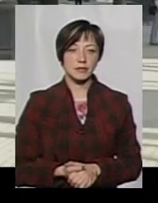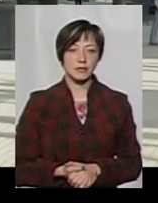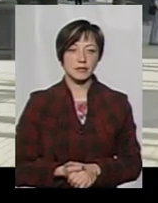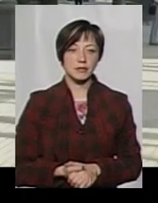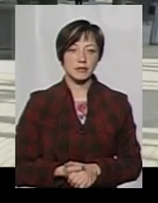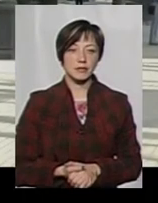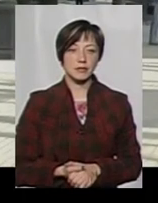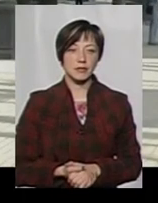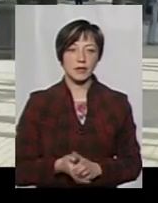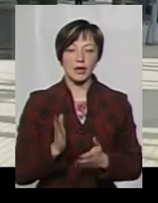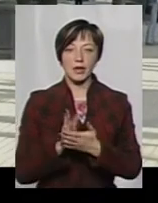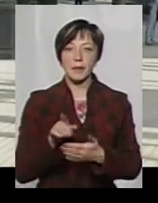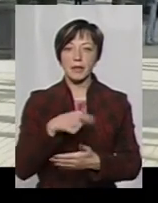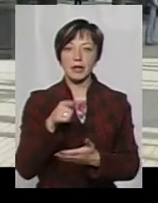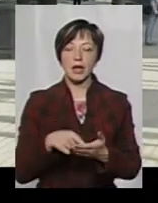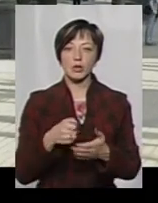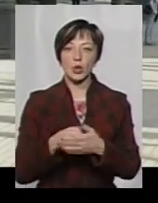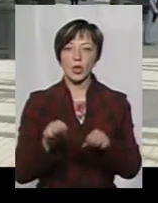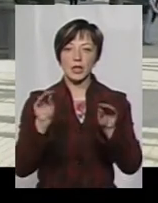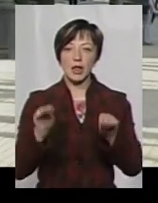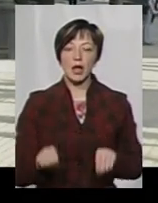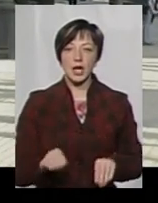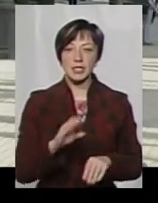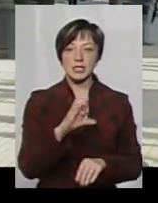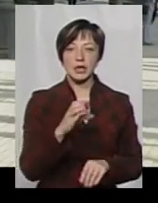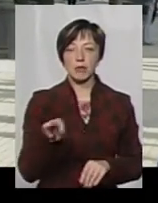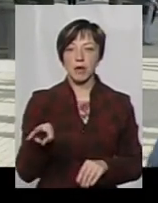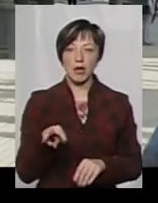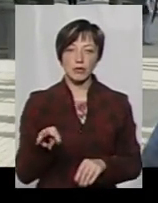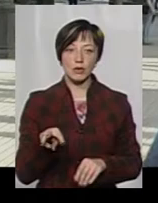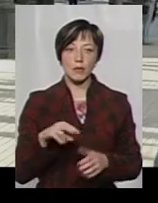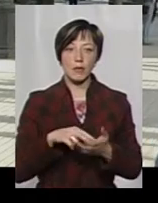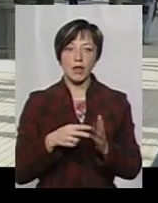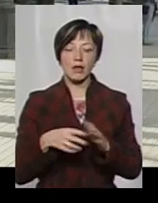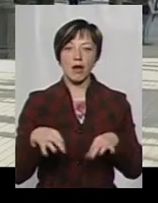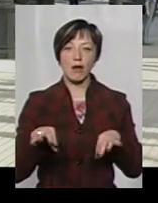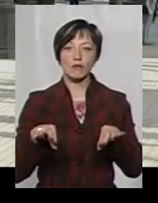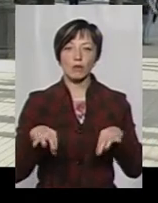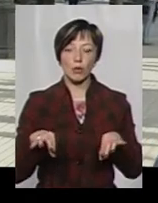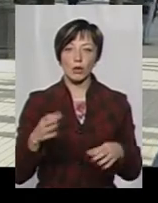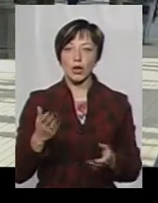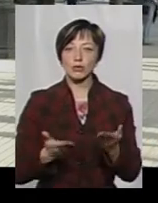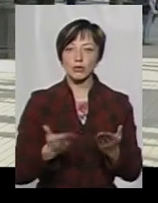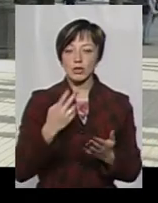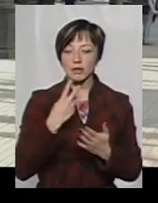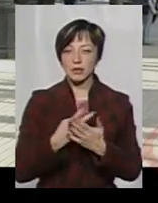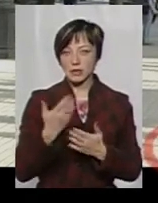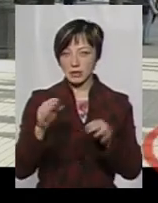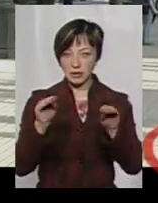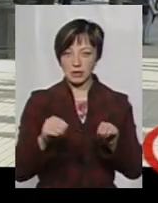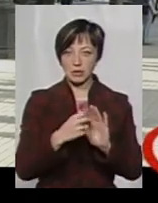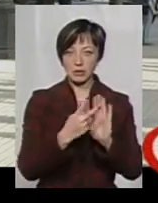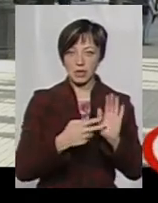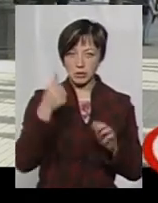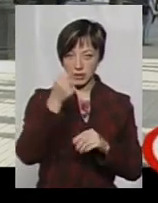Отже, є питання до декларації Сергія Михайловича в плані авто. Якщо дивитися на його декларацію за 17